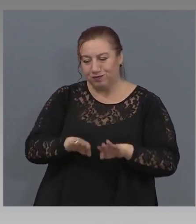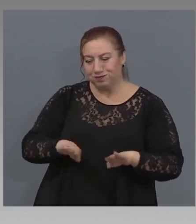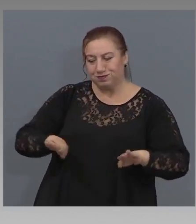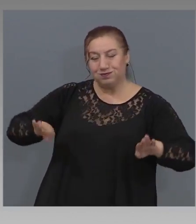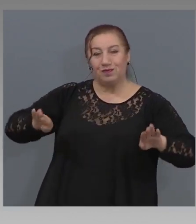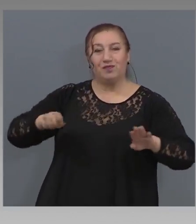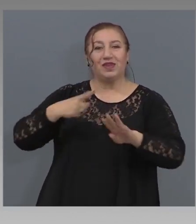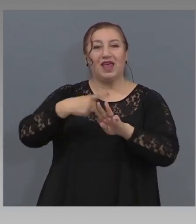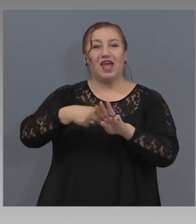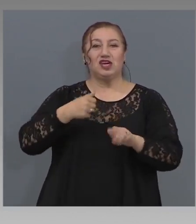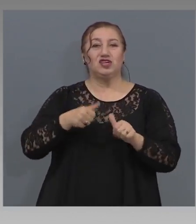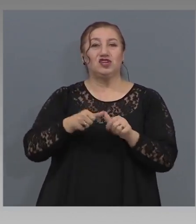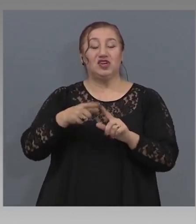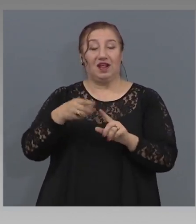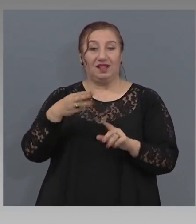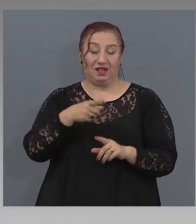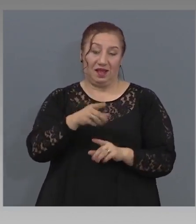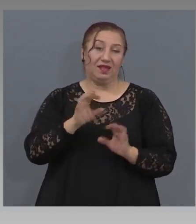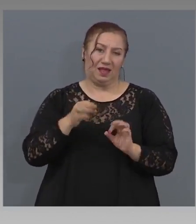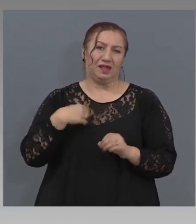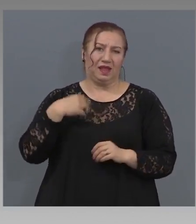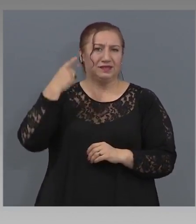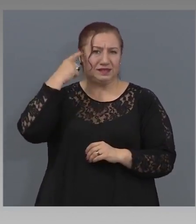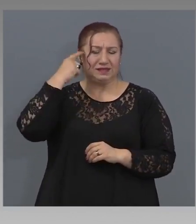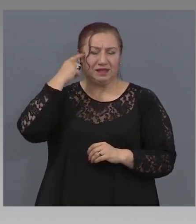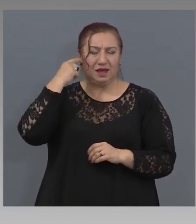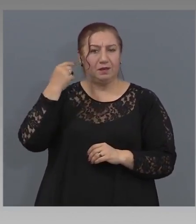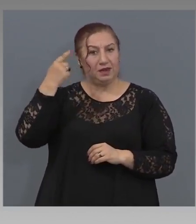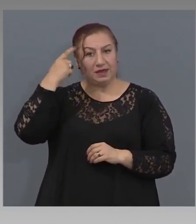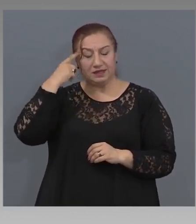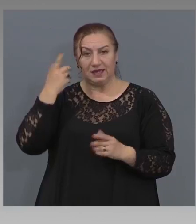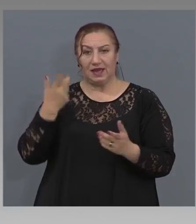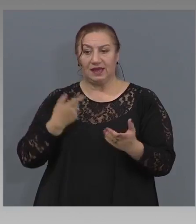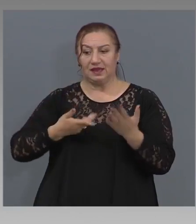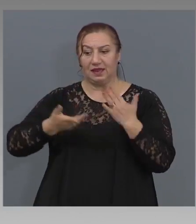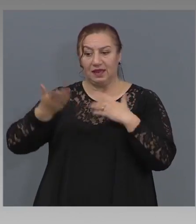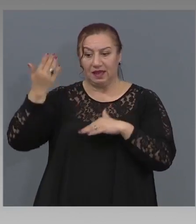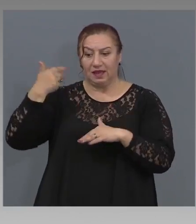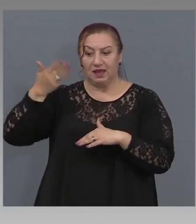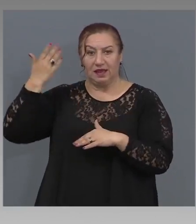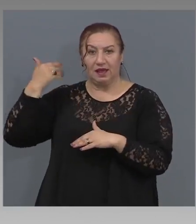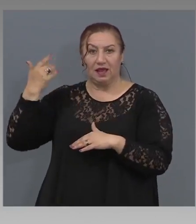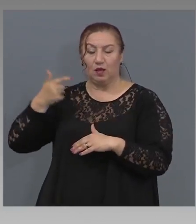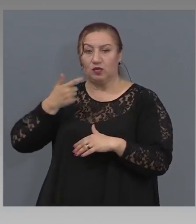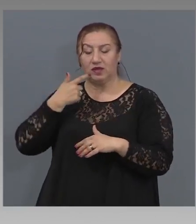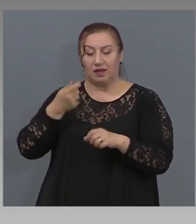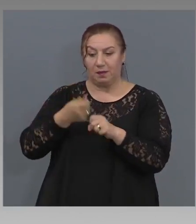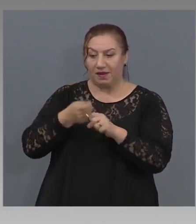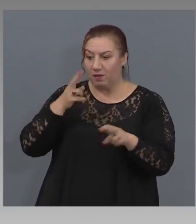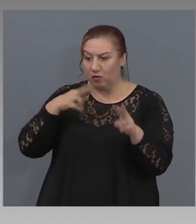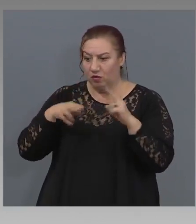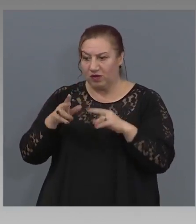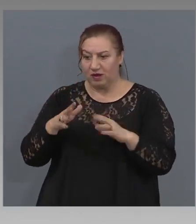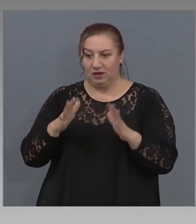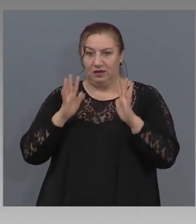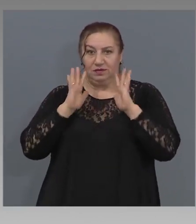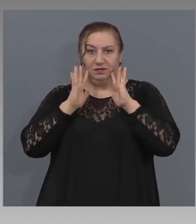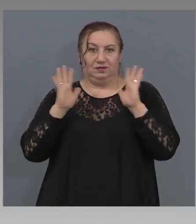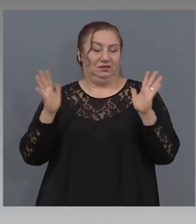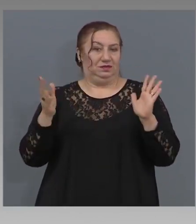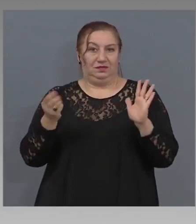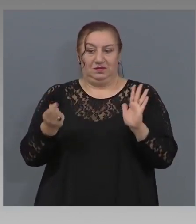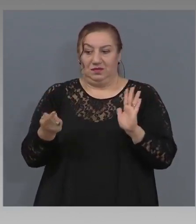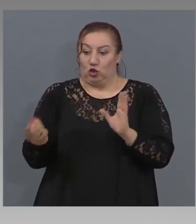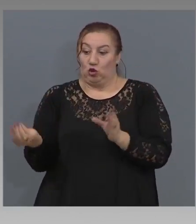въпроса, който ние сме поставили, защото знаете, че сме изпадали в такива ситуации през годините на проверки и със сигурност